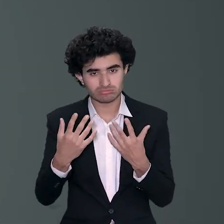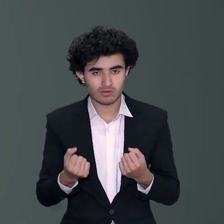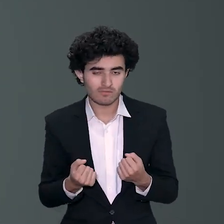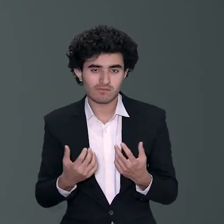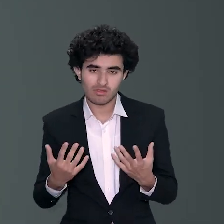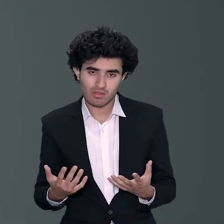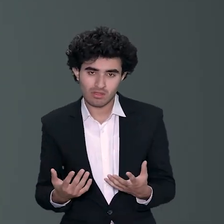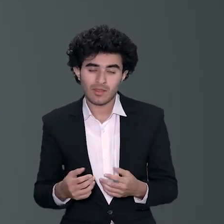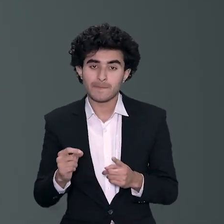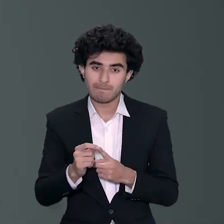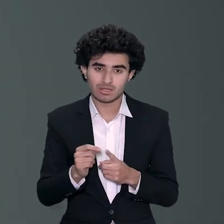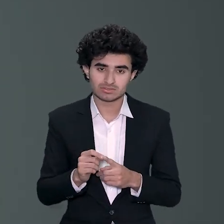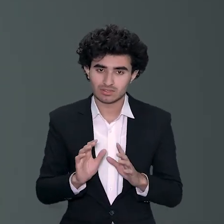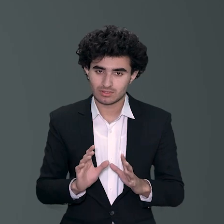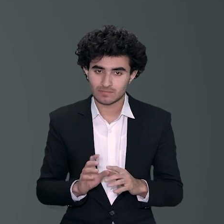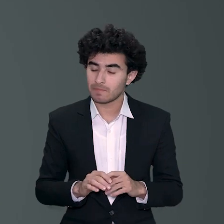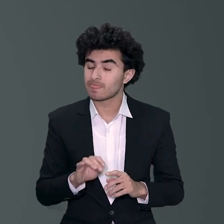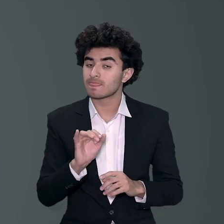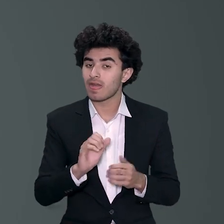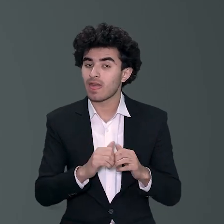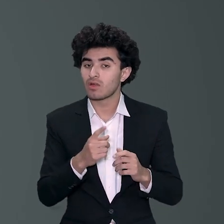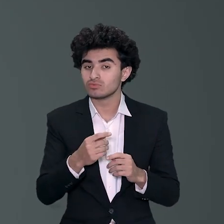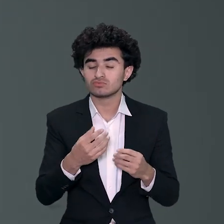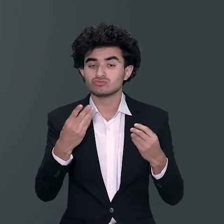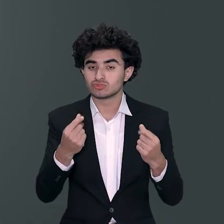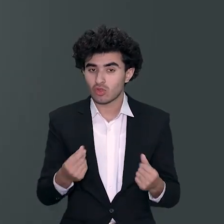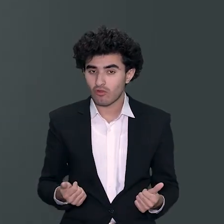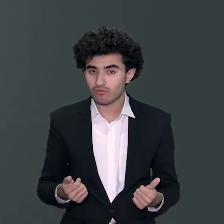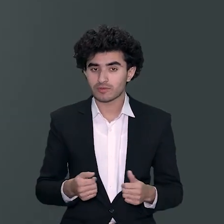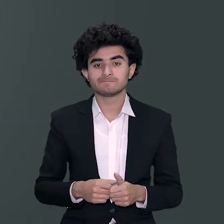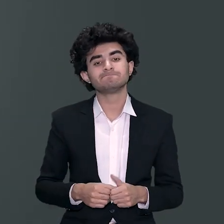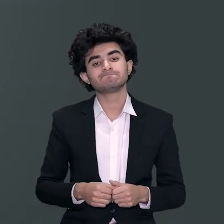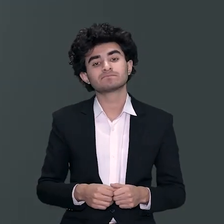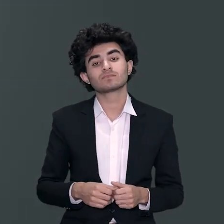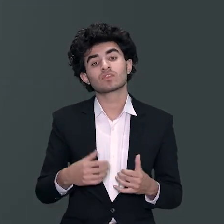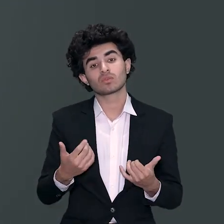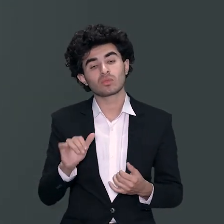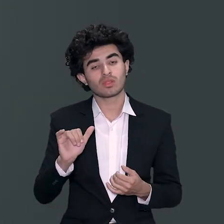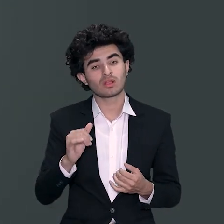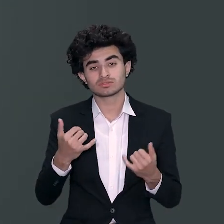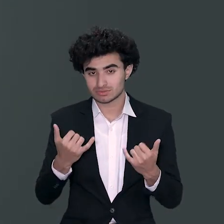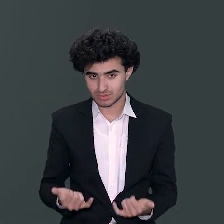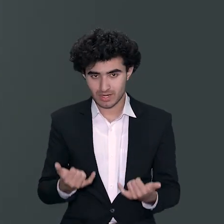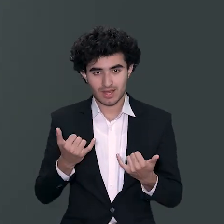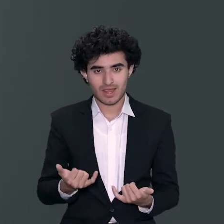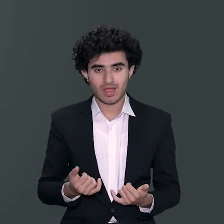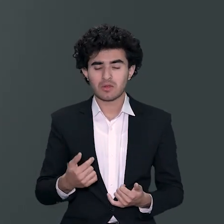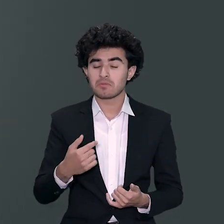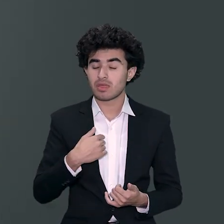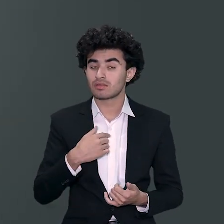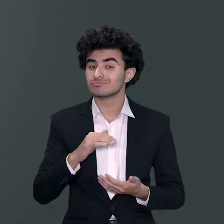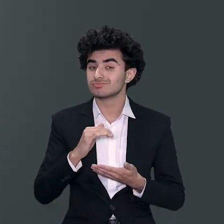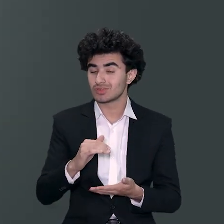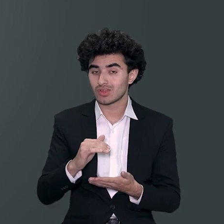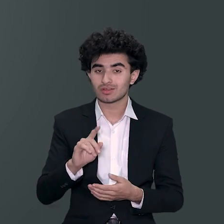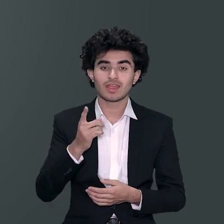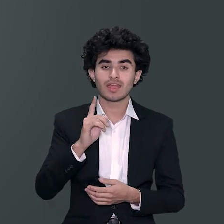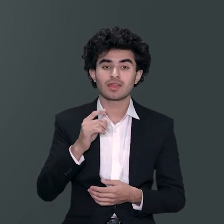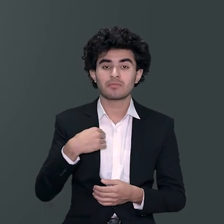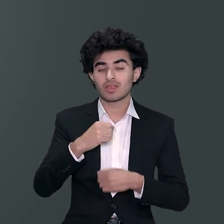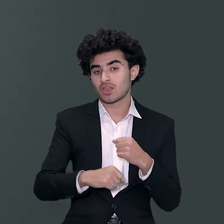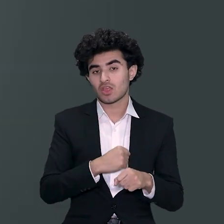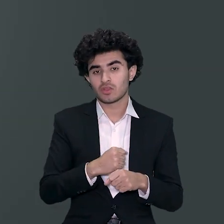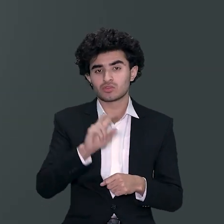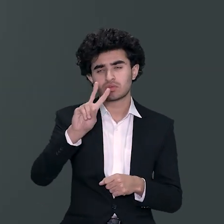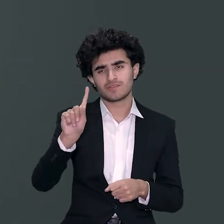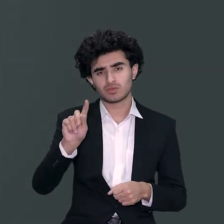کے میدان میں بلکہ education میں جو problem phase کر رہا ہے پاکستان ان کو کس طرح ہم نے solve کرنا ہے سو یہ ابھی بھی